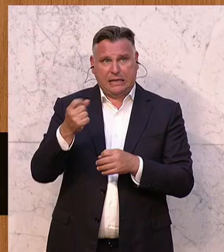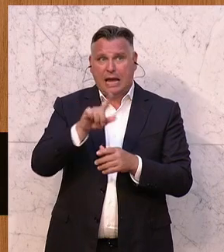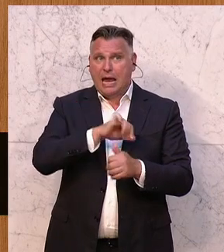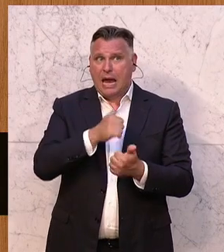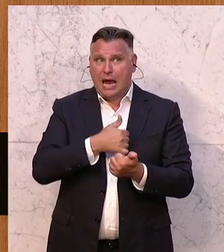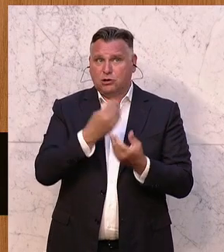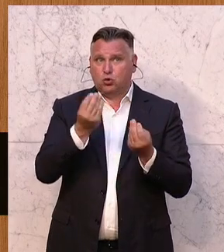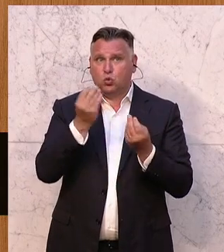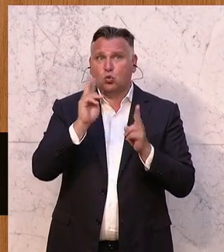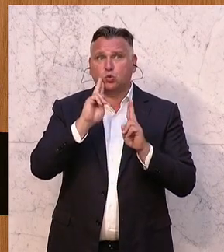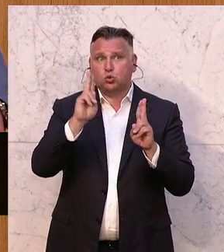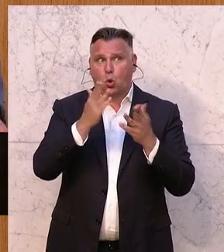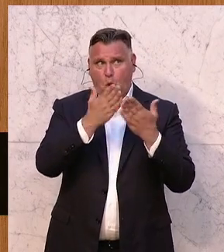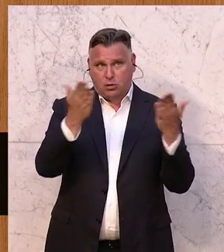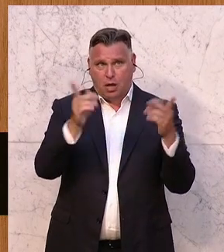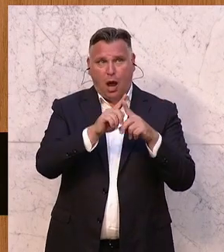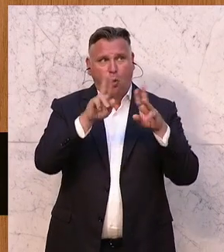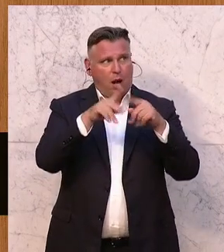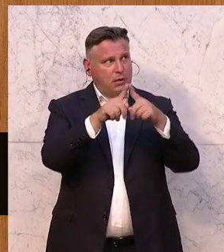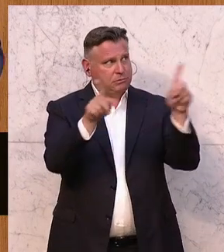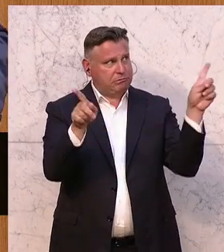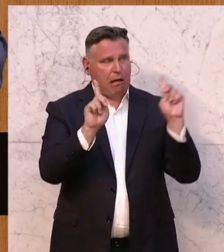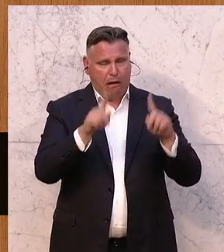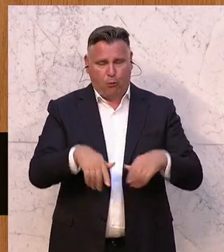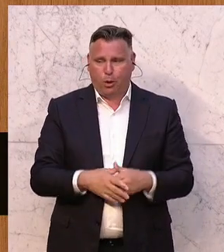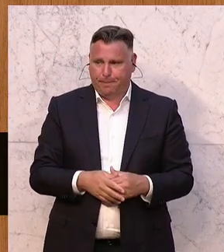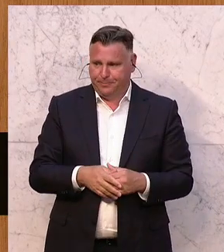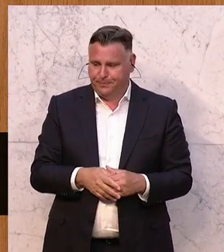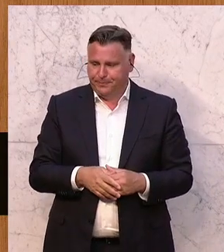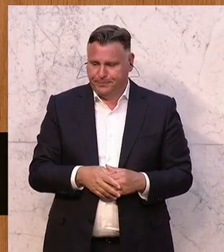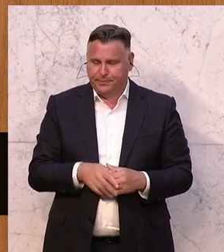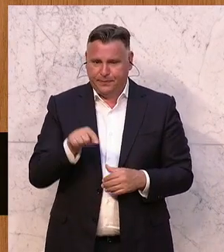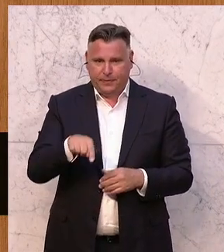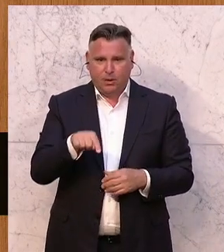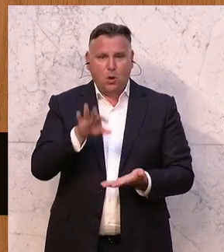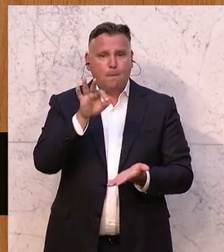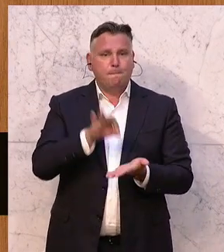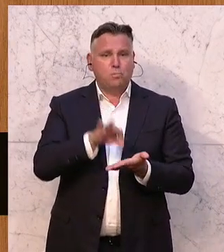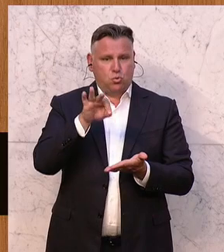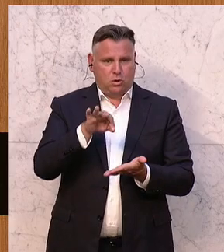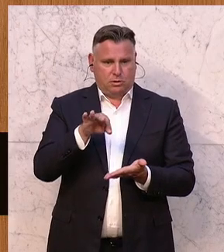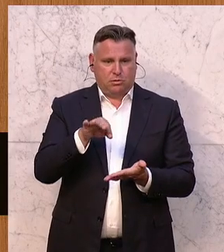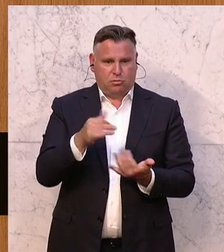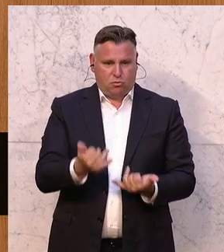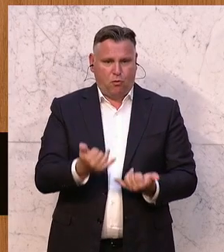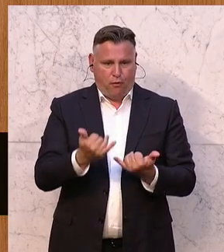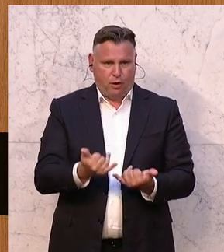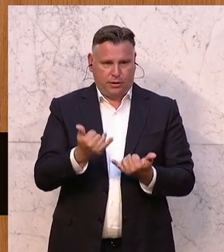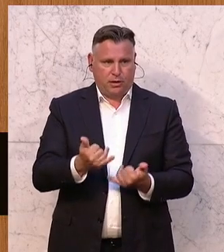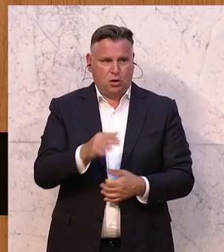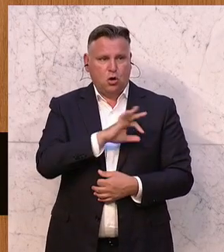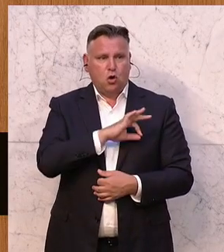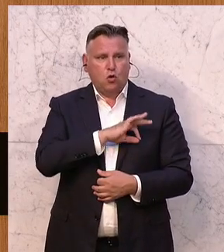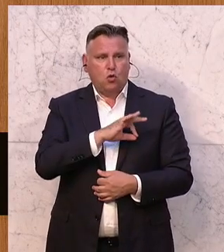herzliches Grüß Gott und natürlich auch alle anderen. Denn dieser Tagesordnungspunkt, den von mir der Herr